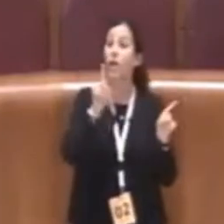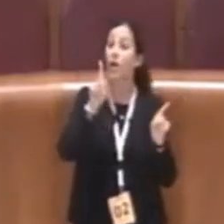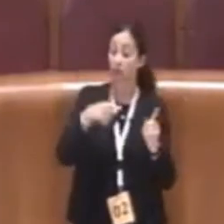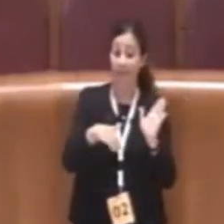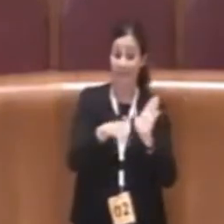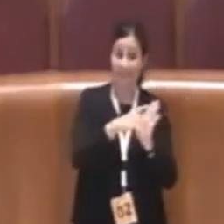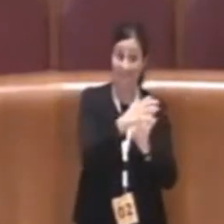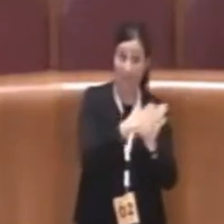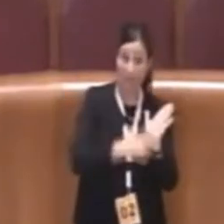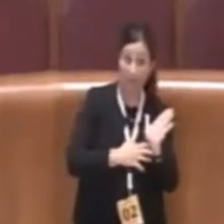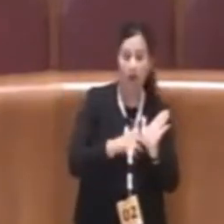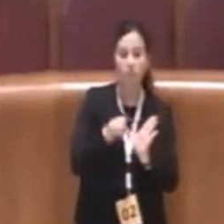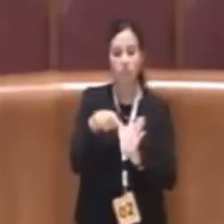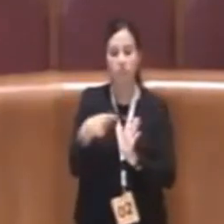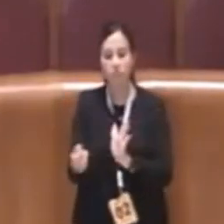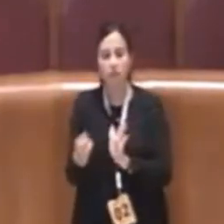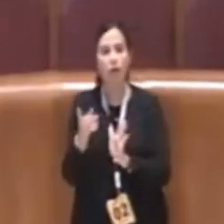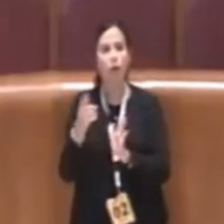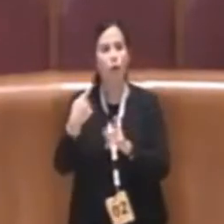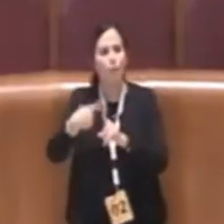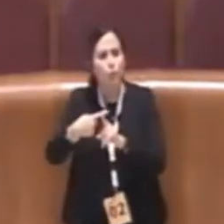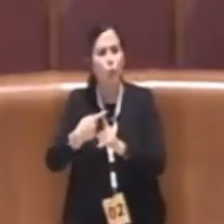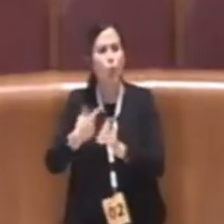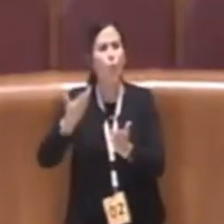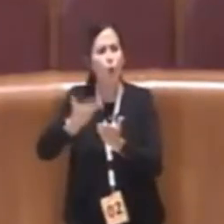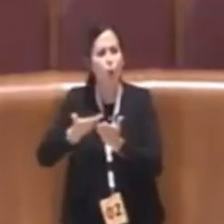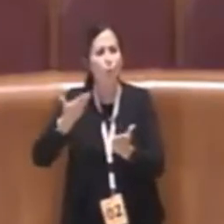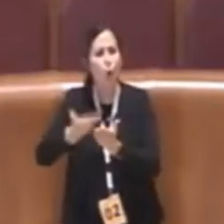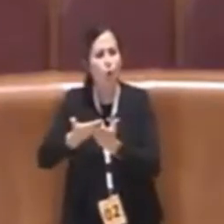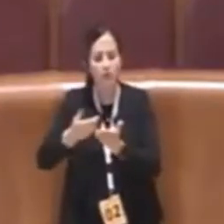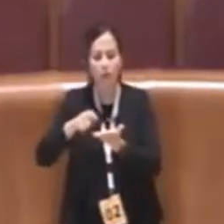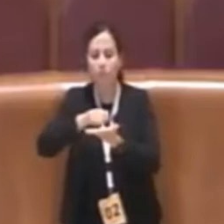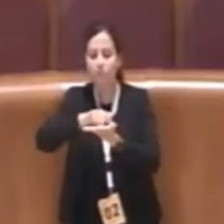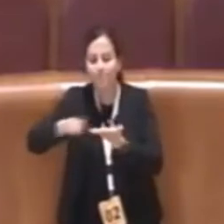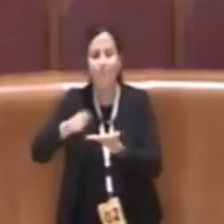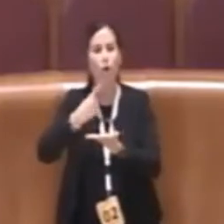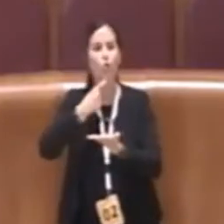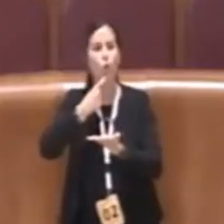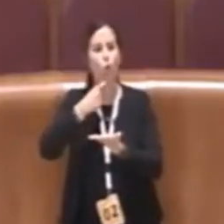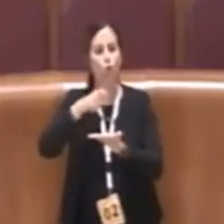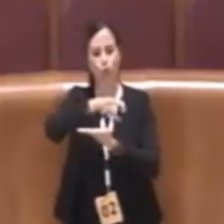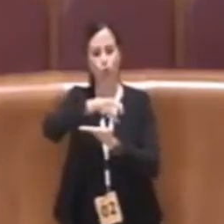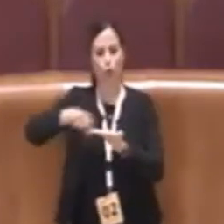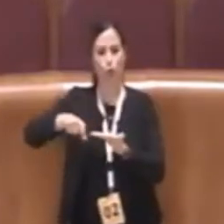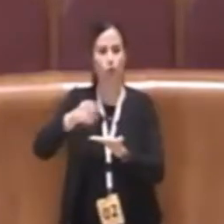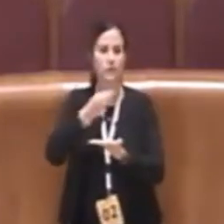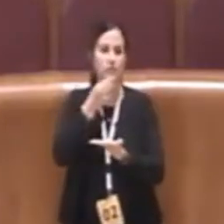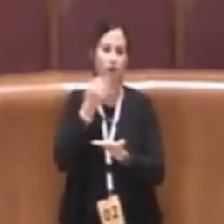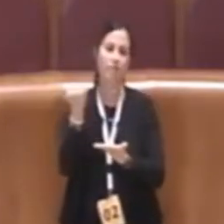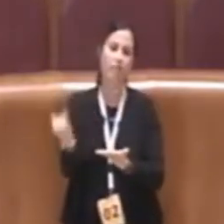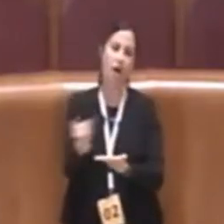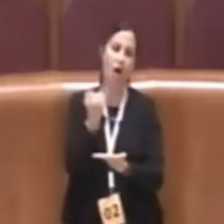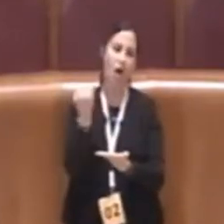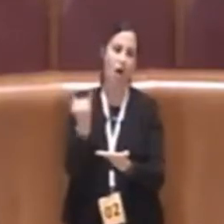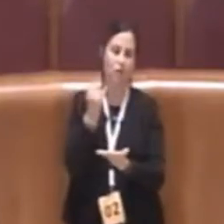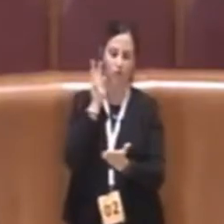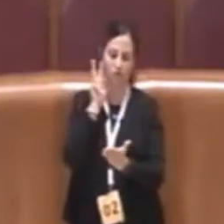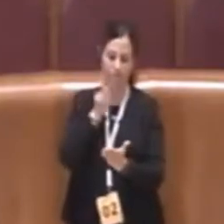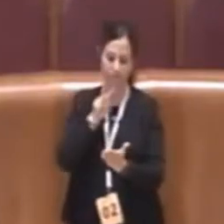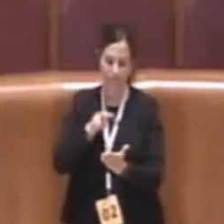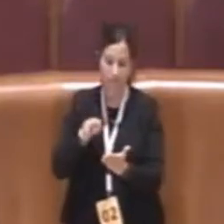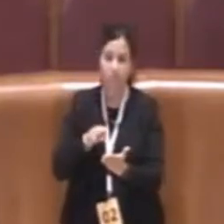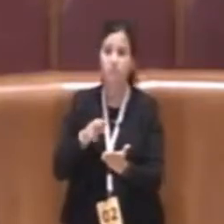in rosso, quindi non era neanche difficile seguire le proposte quindi da luglio avete questo schema che poi